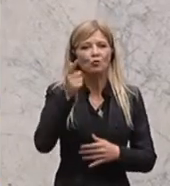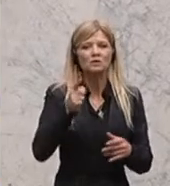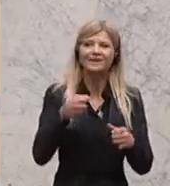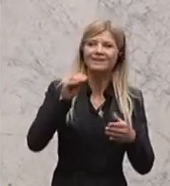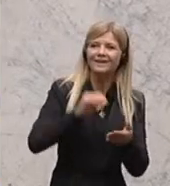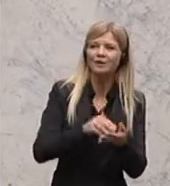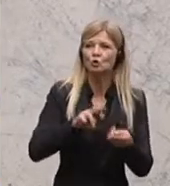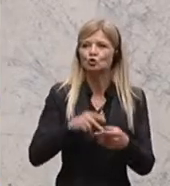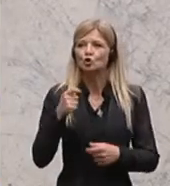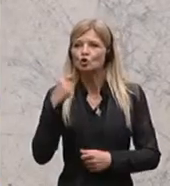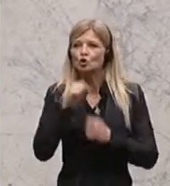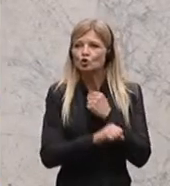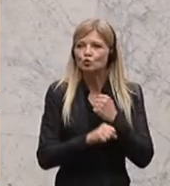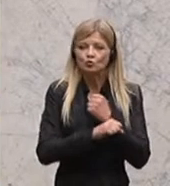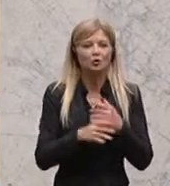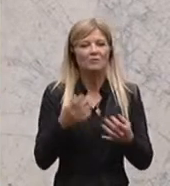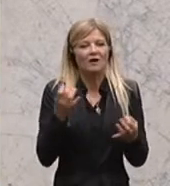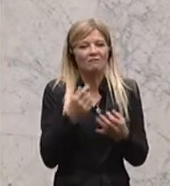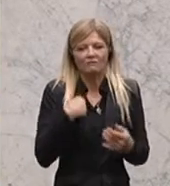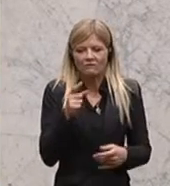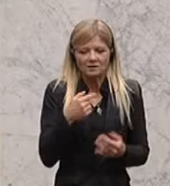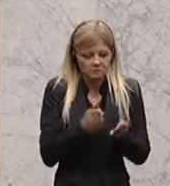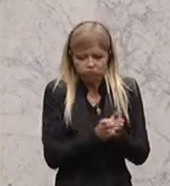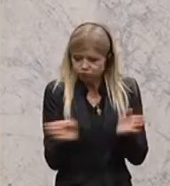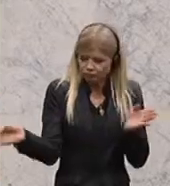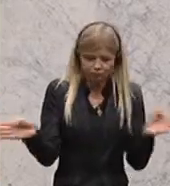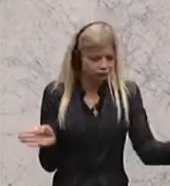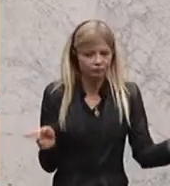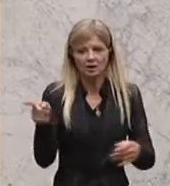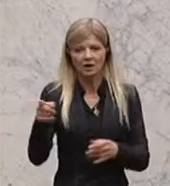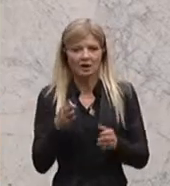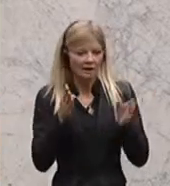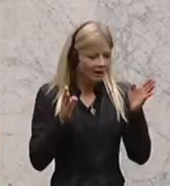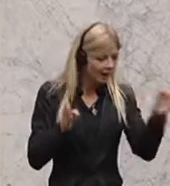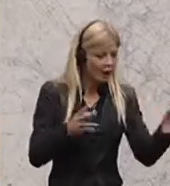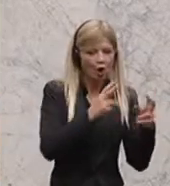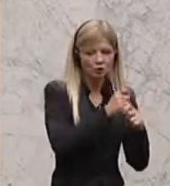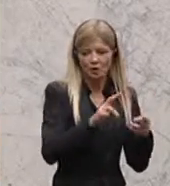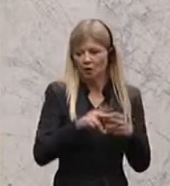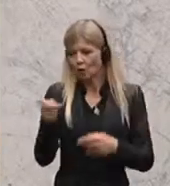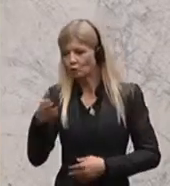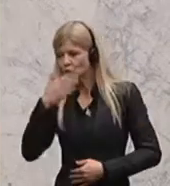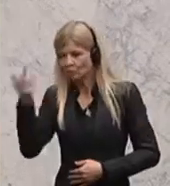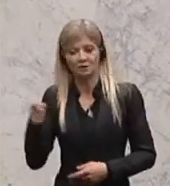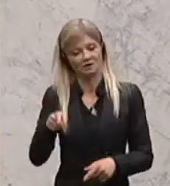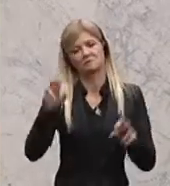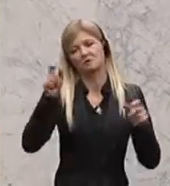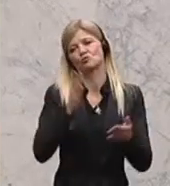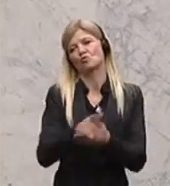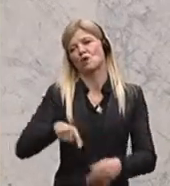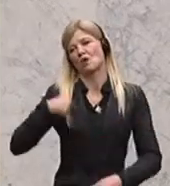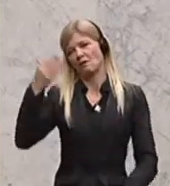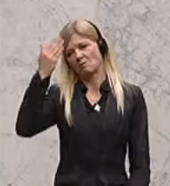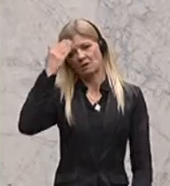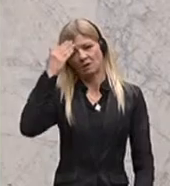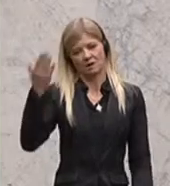diese Asymmetrie ist, Richtung ausländischer Studierender in Österreich. Das Thema ist schon lange angemerkt, lange bekannt. Sie haben